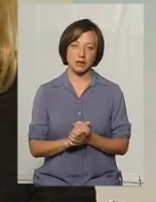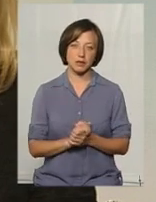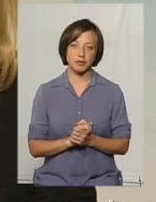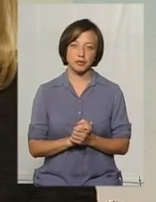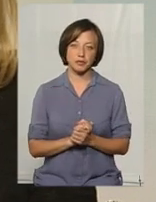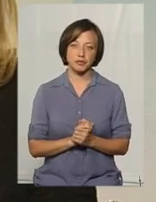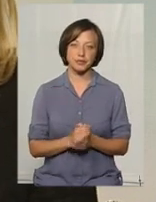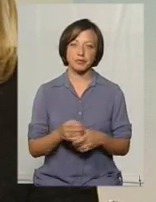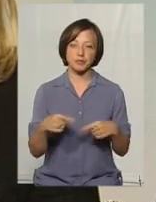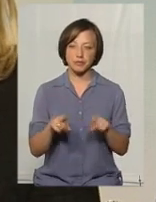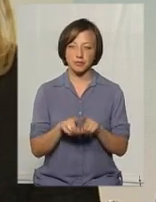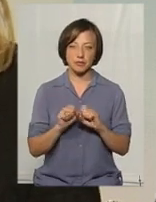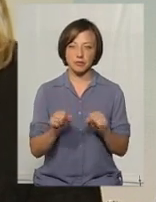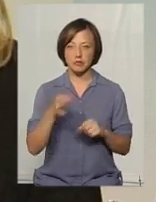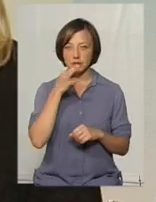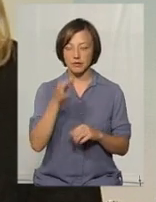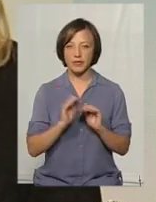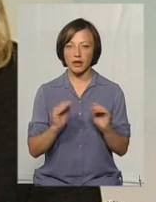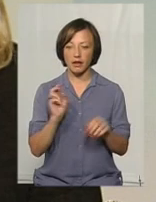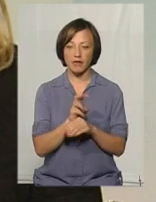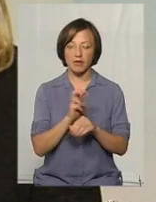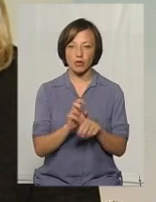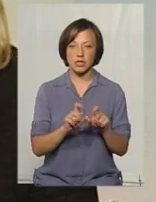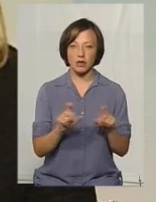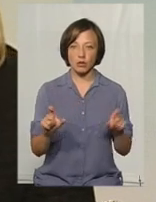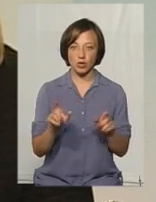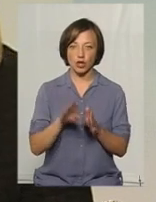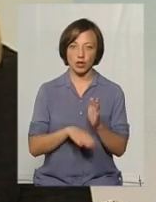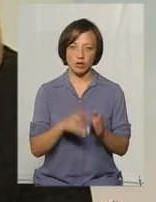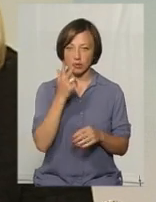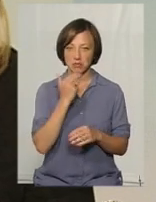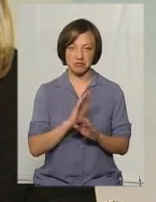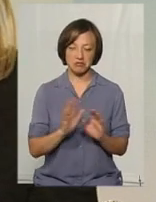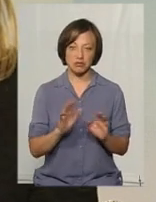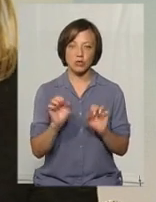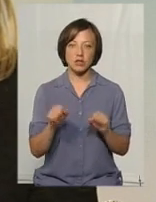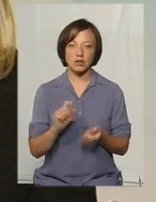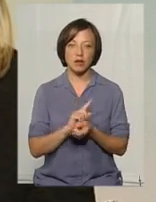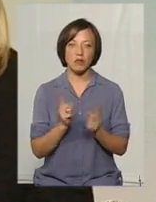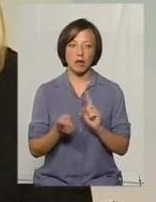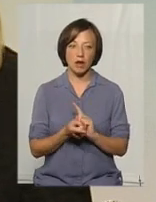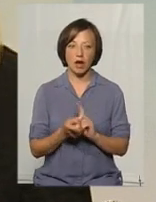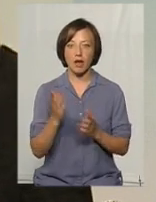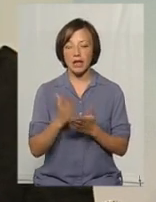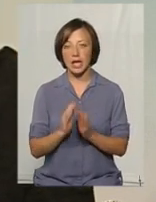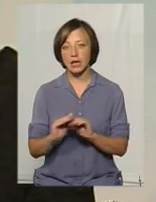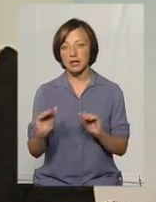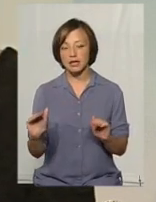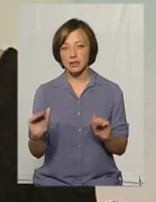тут також не можна стверджувати, що діти, які не відвідали садочок, вони гірше адаптуються. Можливо, що і навпаки. А є діти,